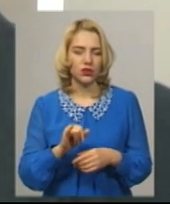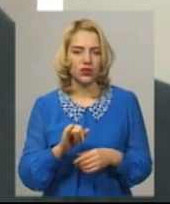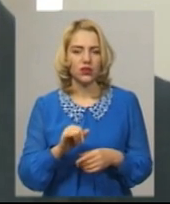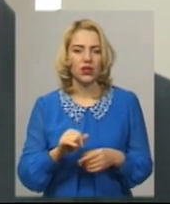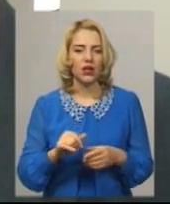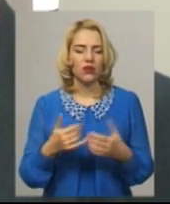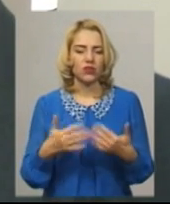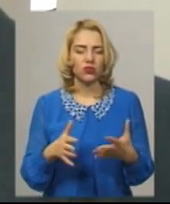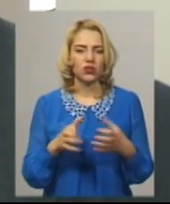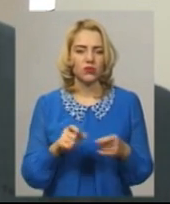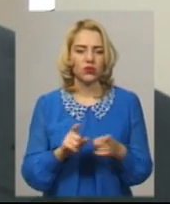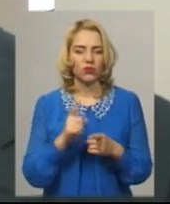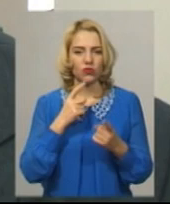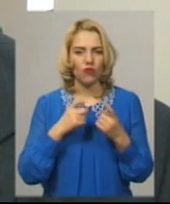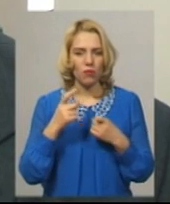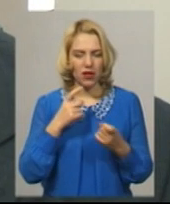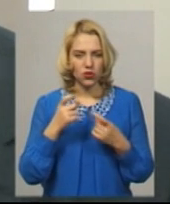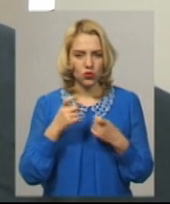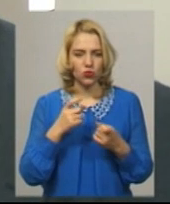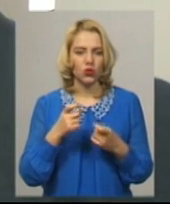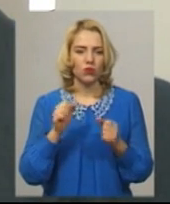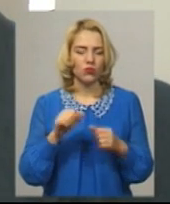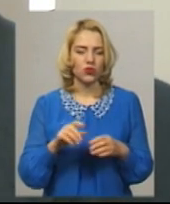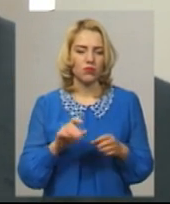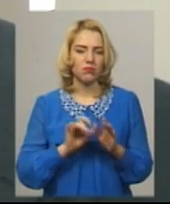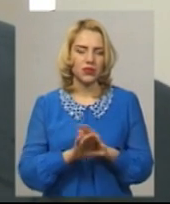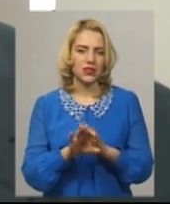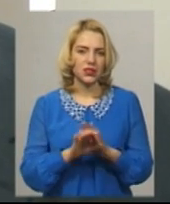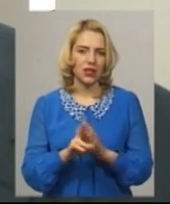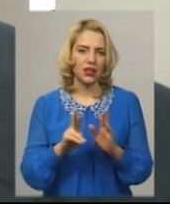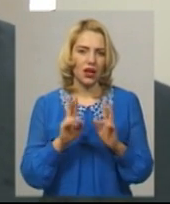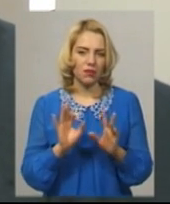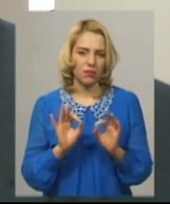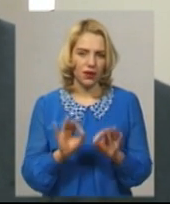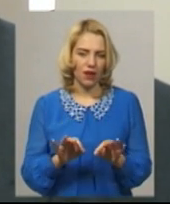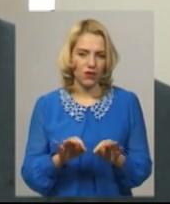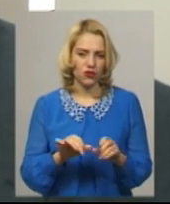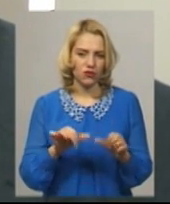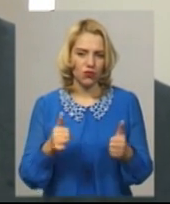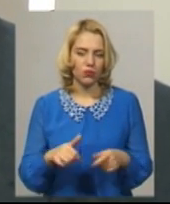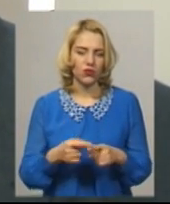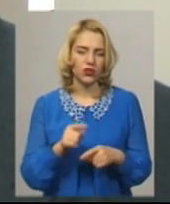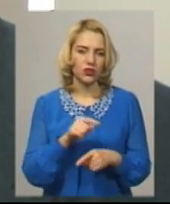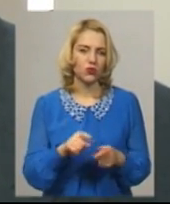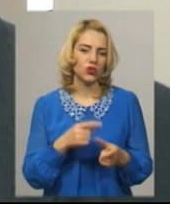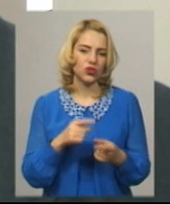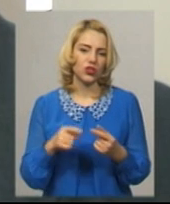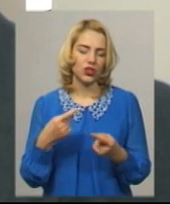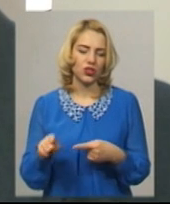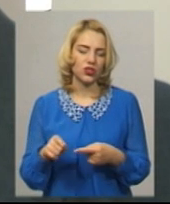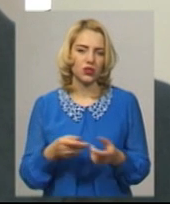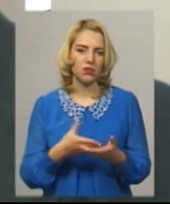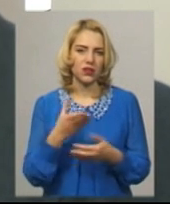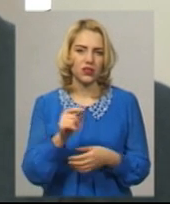отримавши таку інформацію, може підказати, як правильно сформувати той чи інший